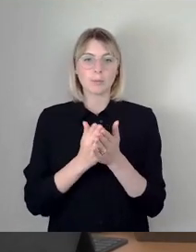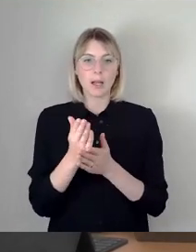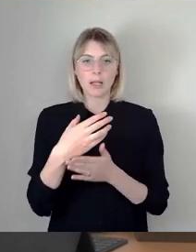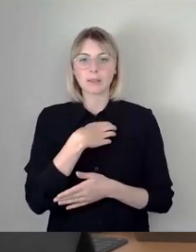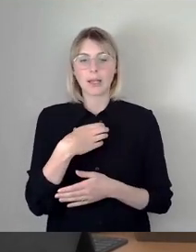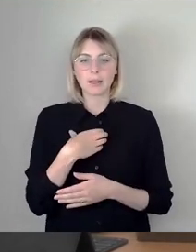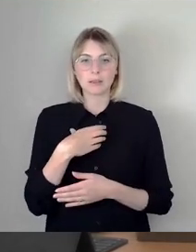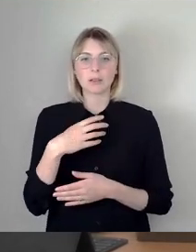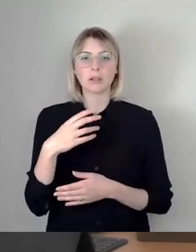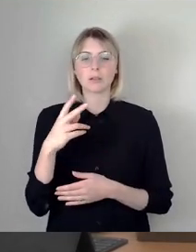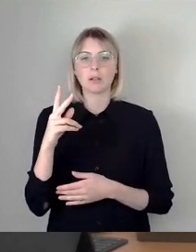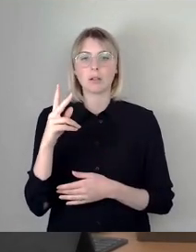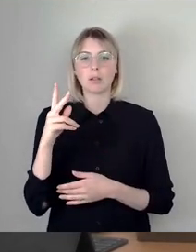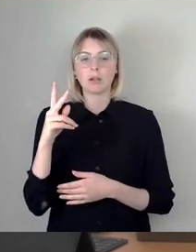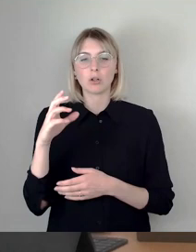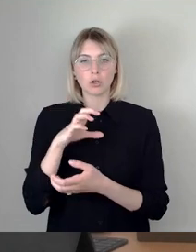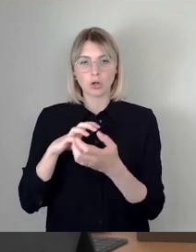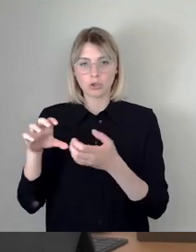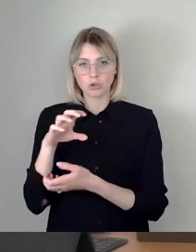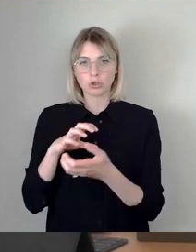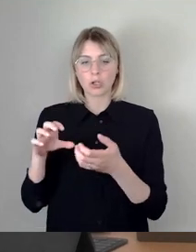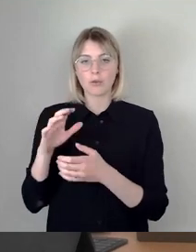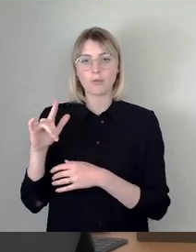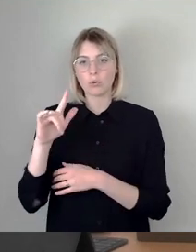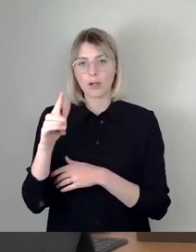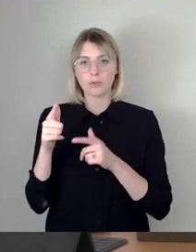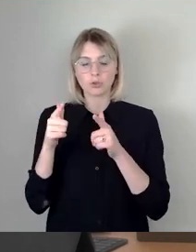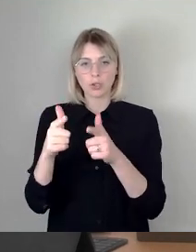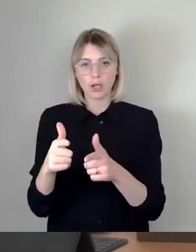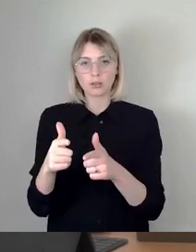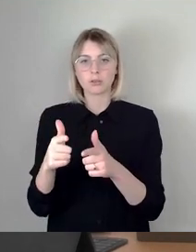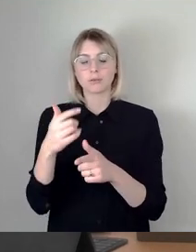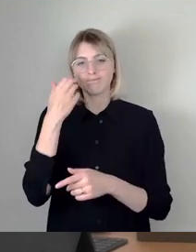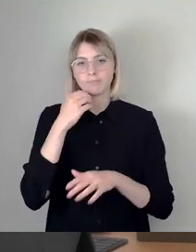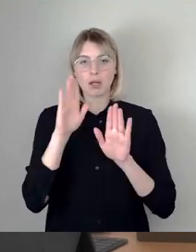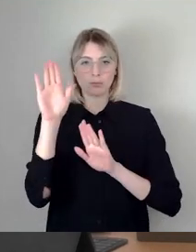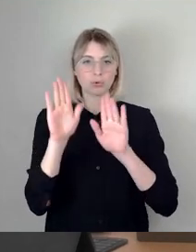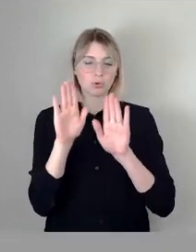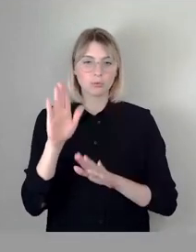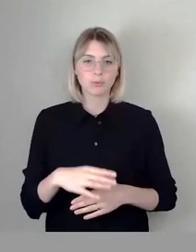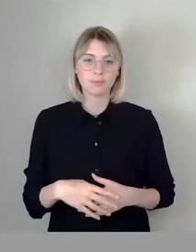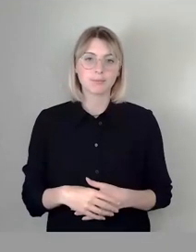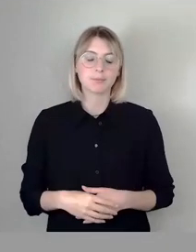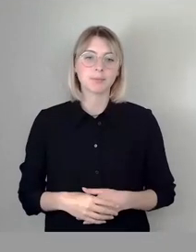Boltenhagen-Straße, Flughafenstraße, Teilaufhebung. Wer hier dem federführenden Ausschussbericht folgen möchte, den bitte ich jetzt um das Stimmzeichen.